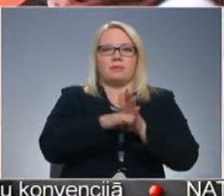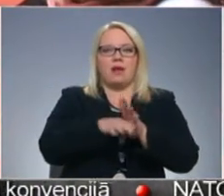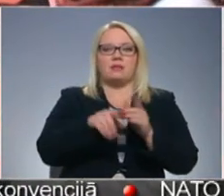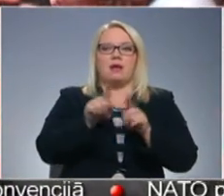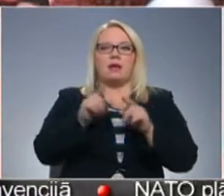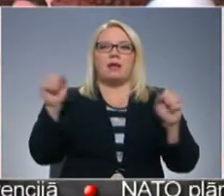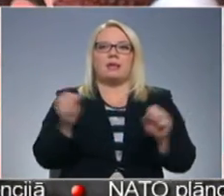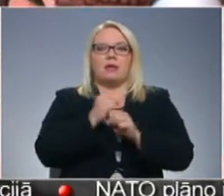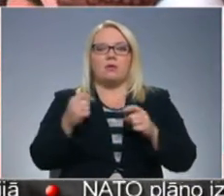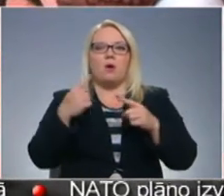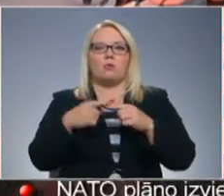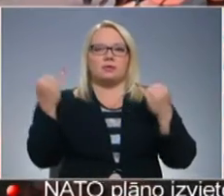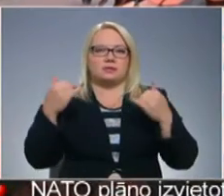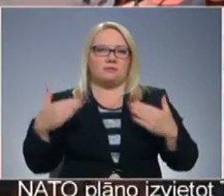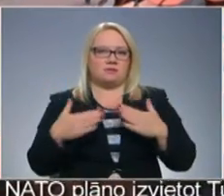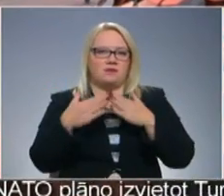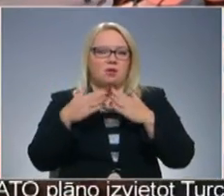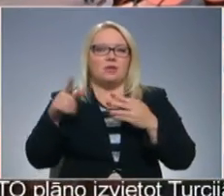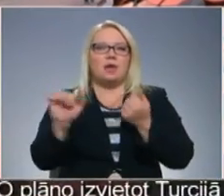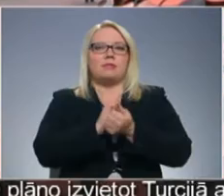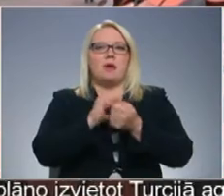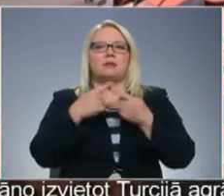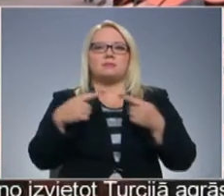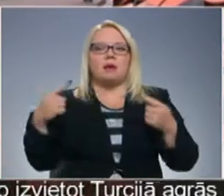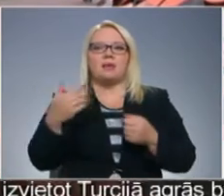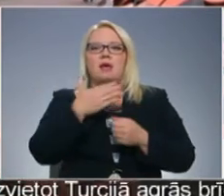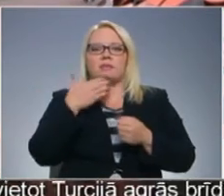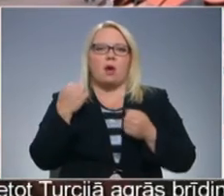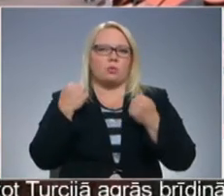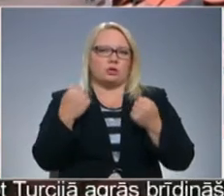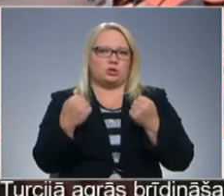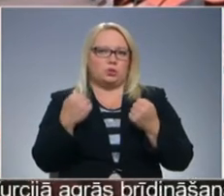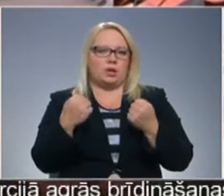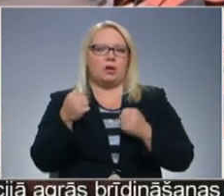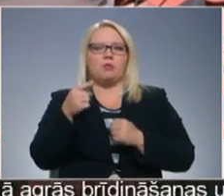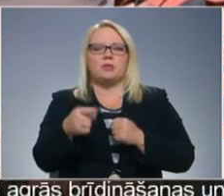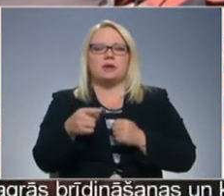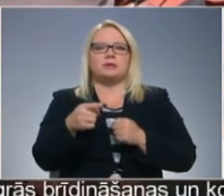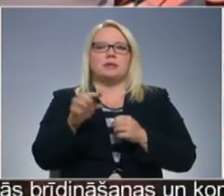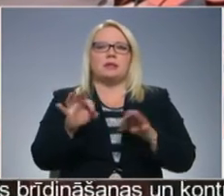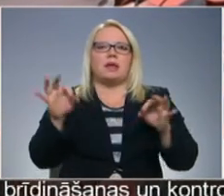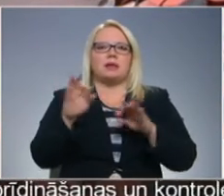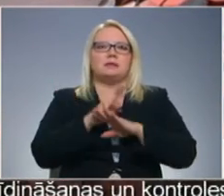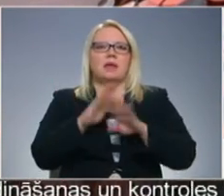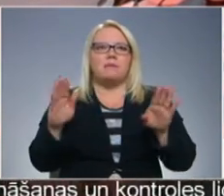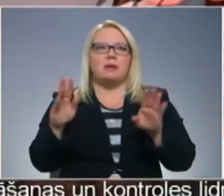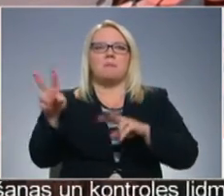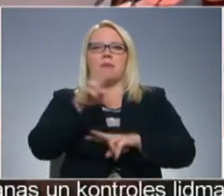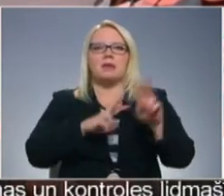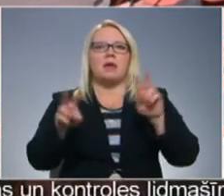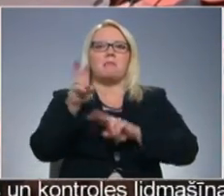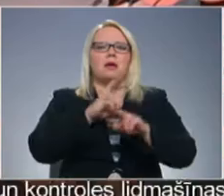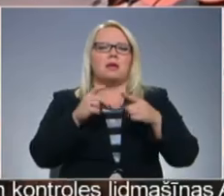tas arī jāņos un ziem svētkos. Tomēr tie dabas materiāli nav izturīgi. Tas nekas nebija. Meklējam,